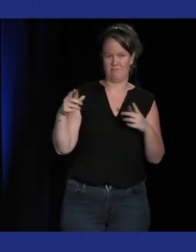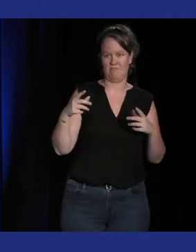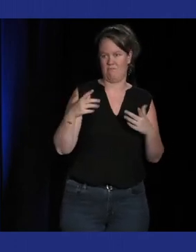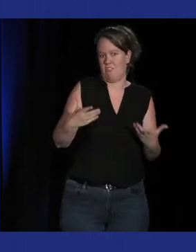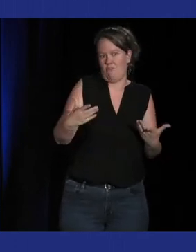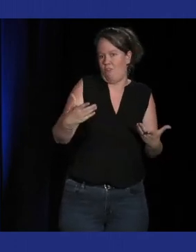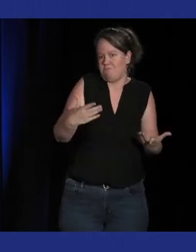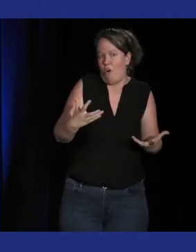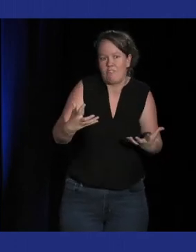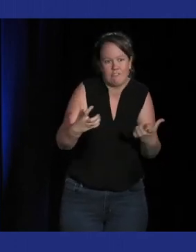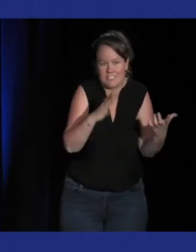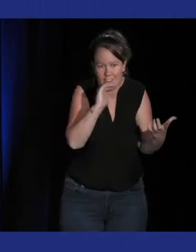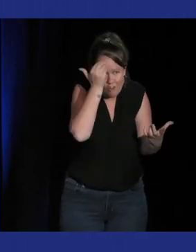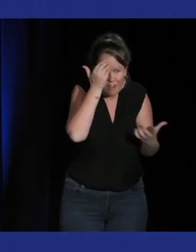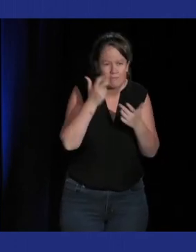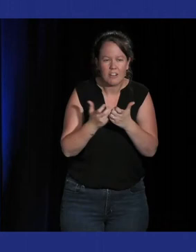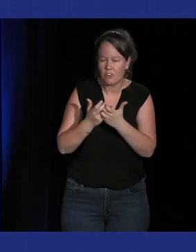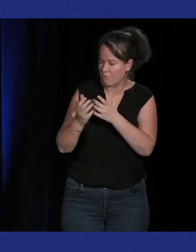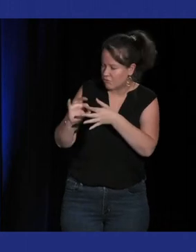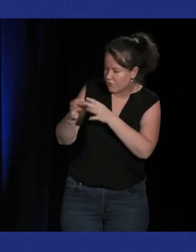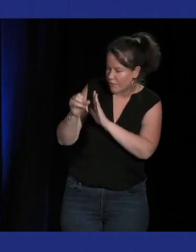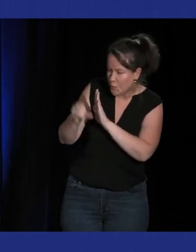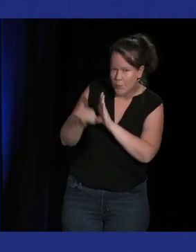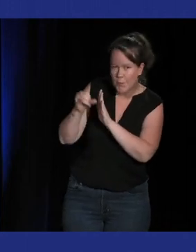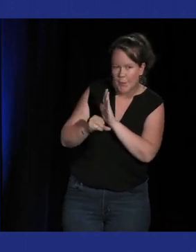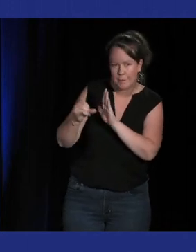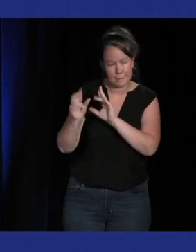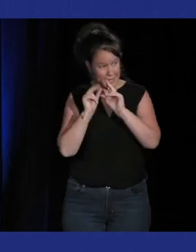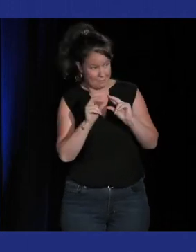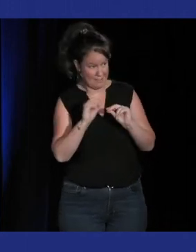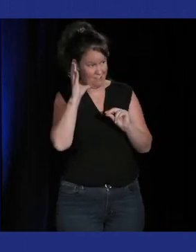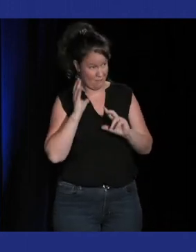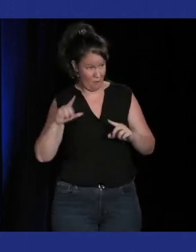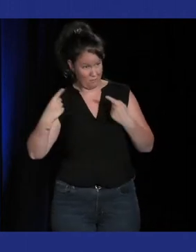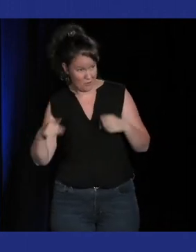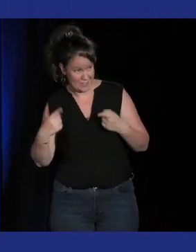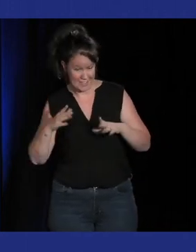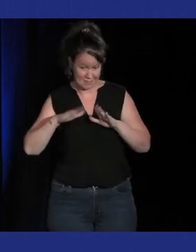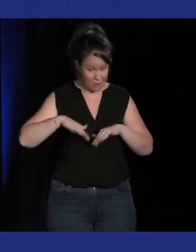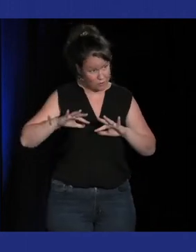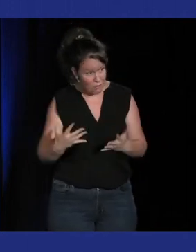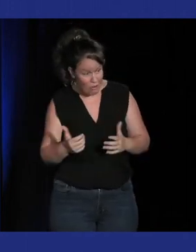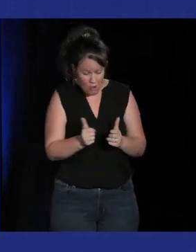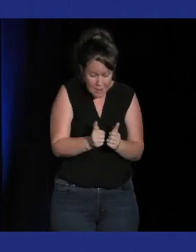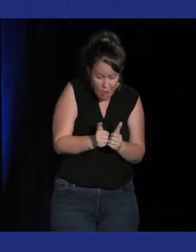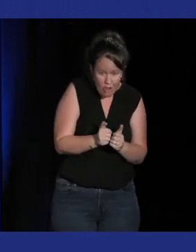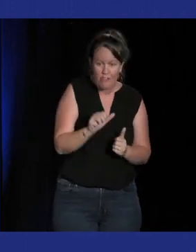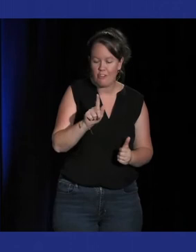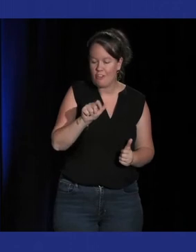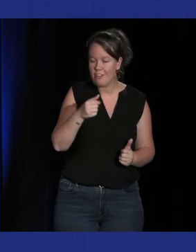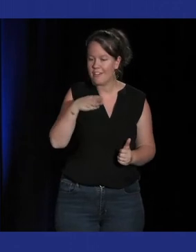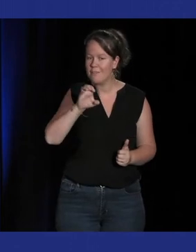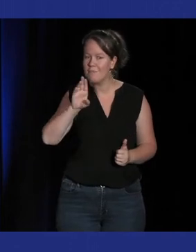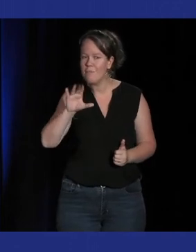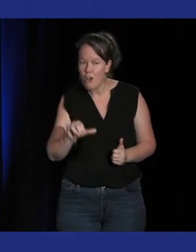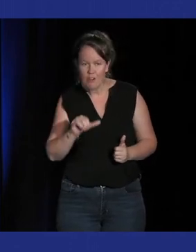qui vont expliquer comment ça fonctionnait sur Game Boy sur Super NES parce que c'était très compliqué dans ces petites consoles